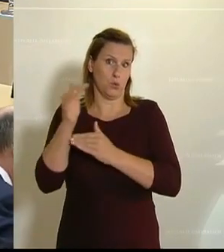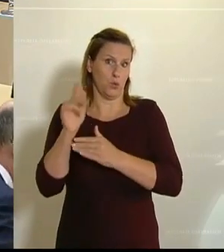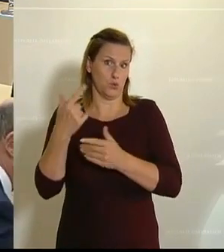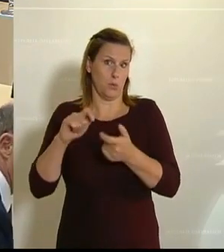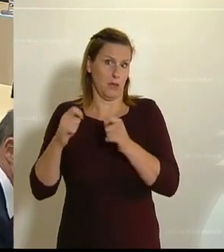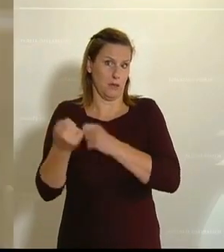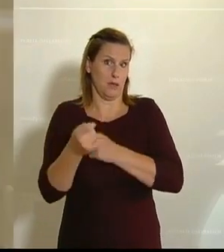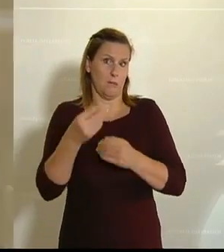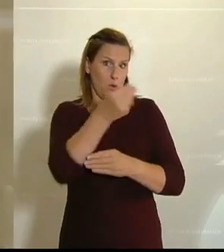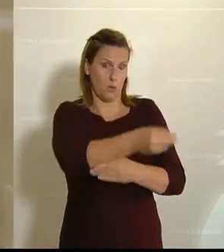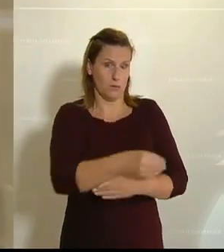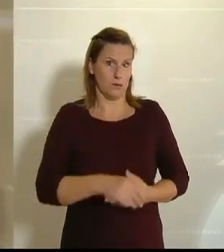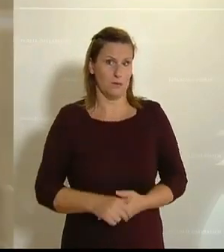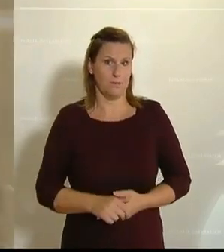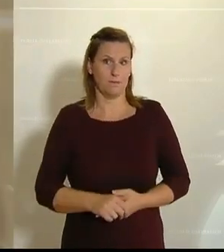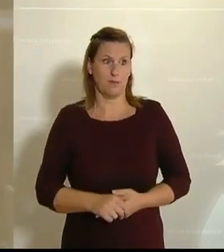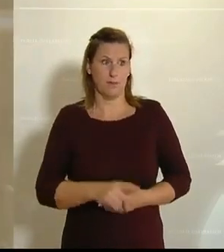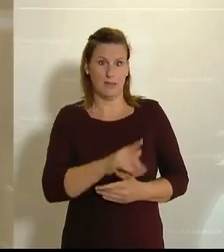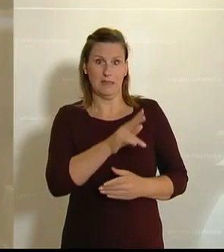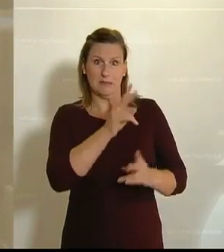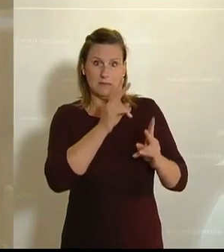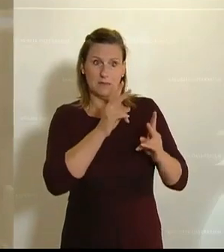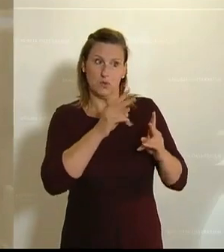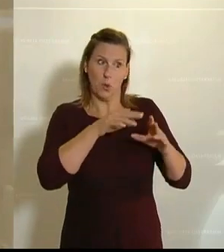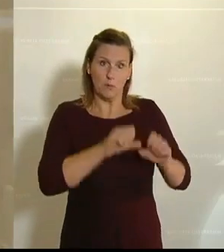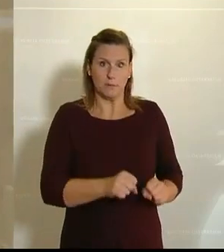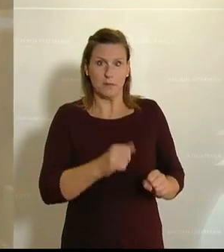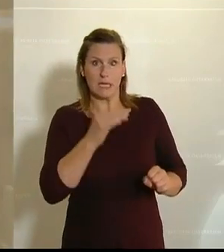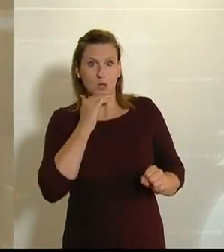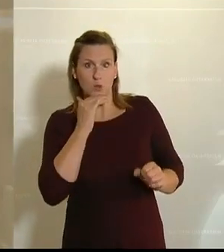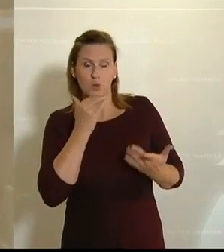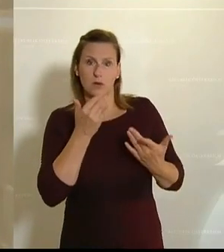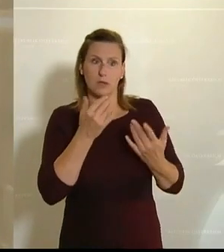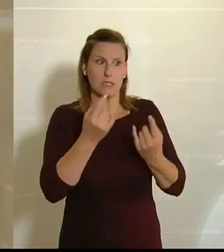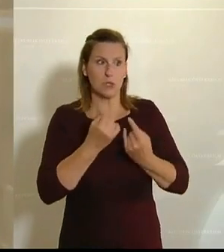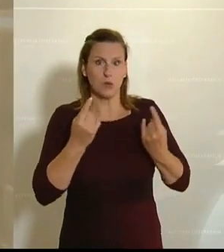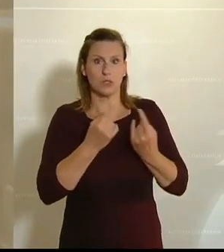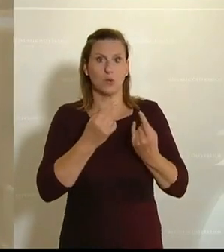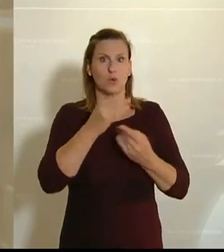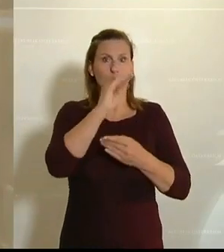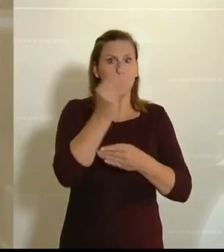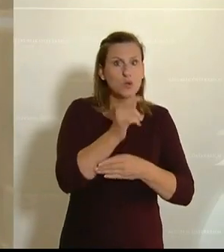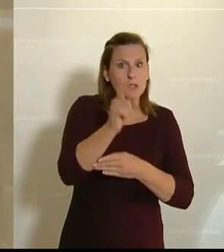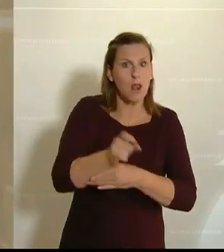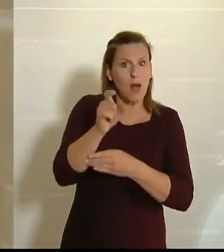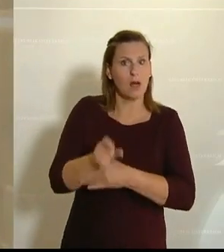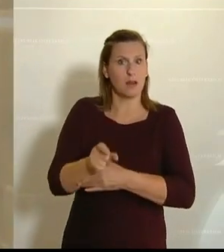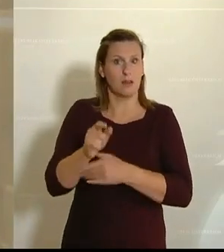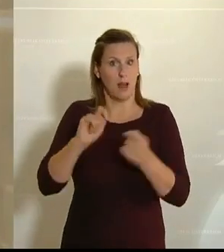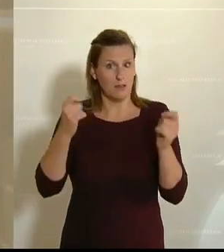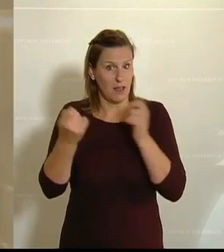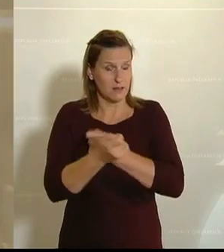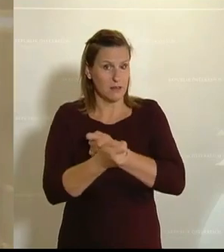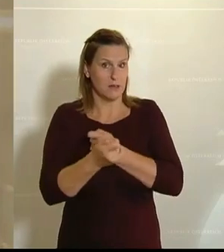wird, bekommt. Ihr Können wird dafür nicht ausreichen, die Situation der Künstlerinnen und Künstler hier zu ändern.